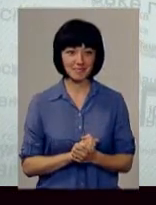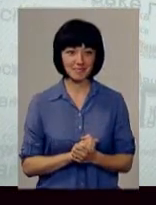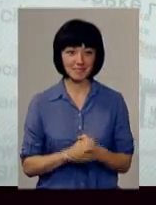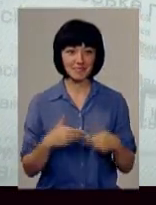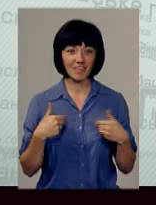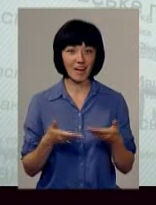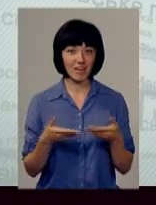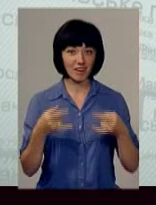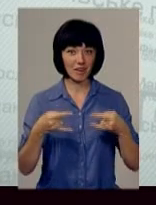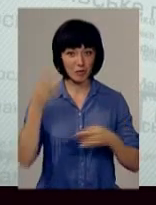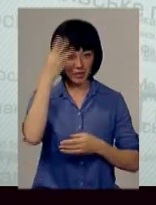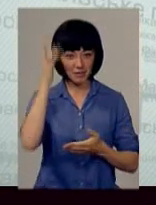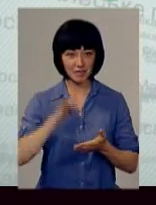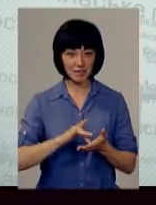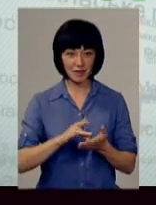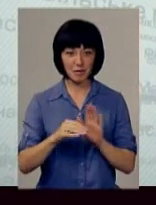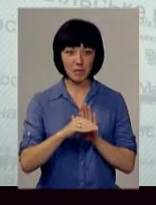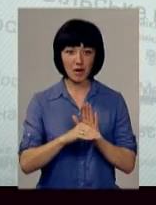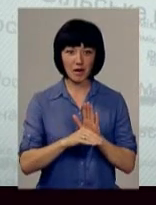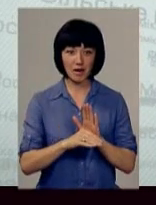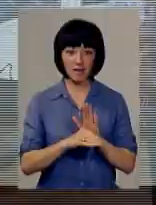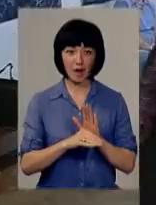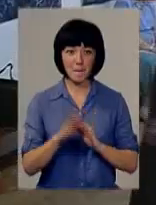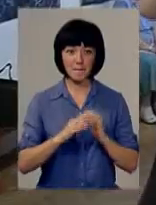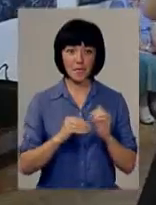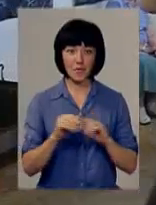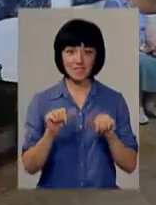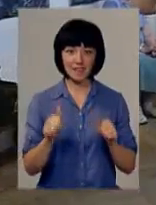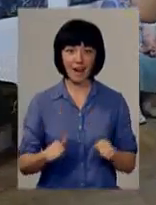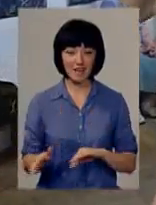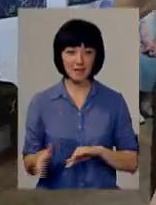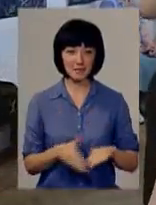Вітаю! На телеканалі «Поділяцентр» програма «Профстайл».